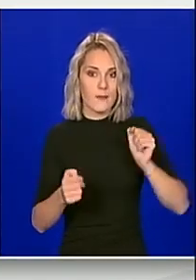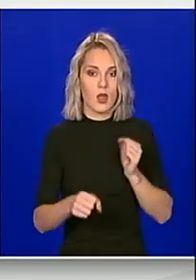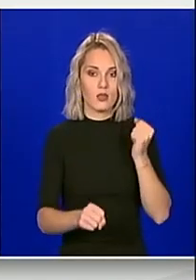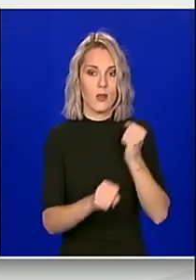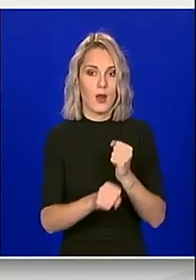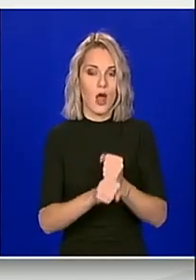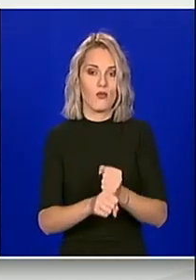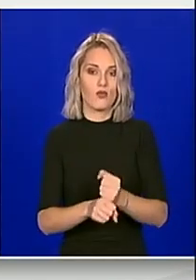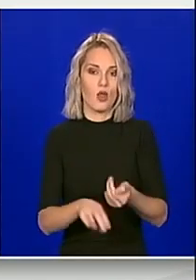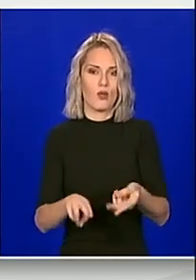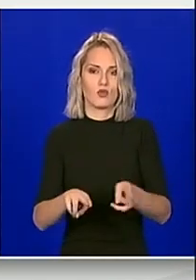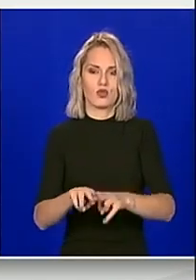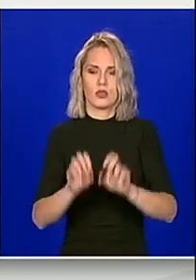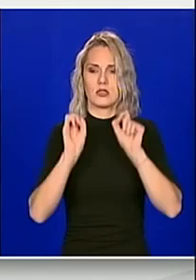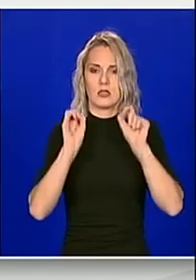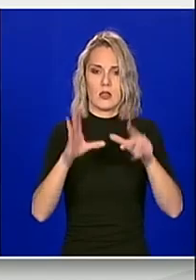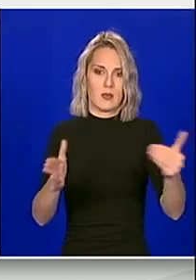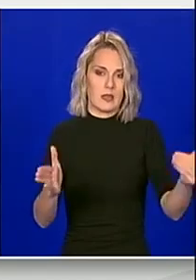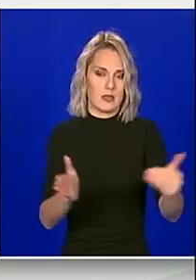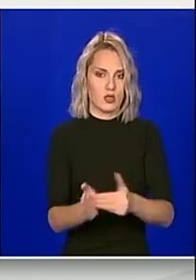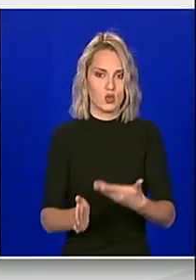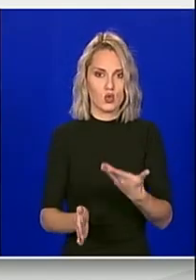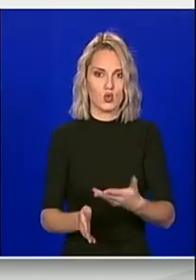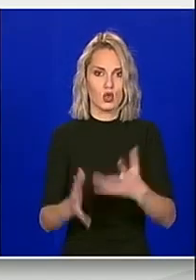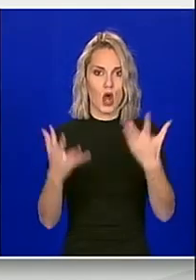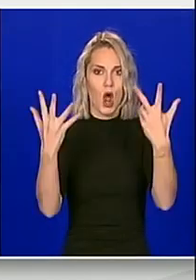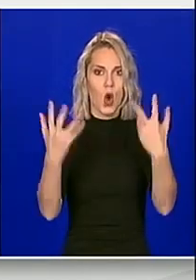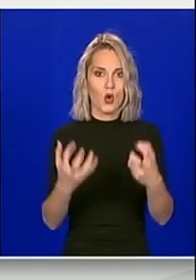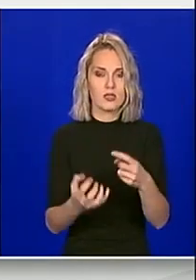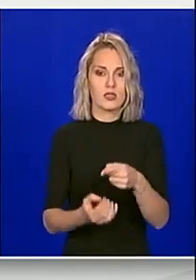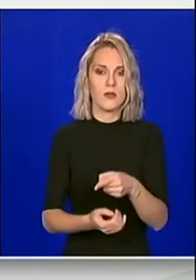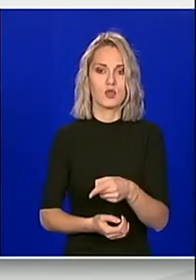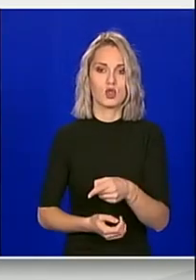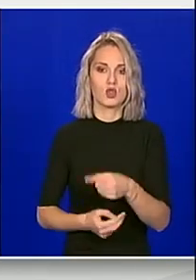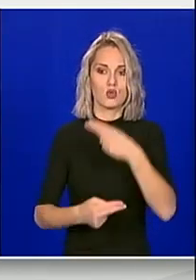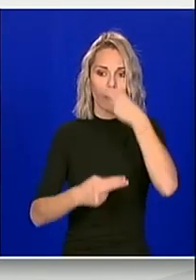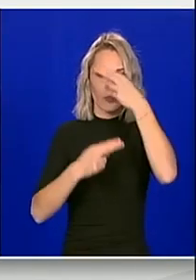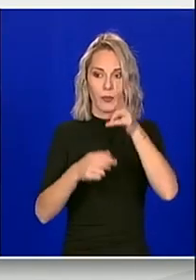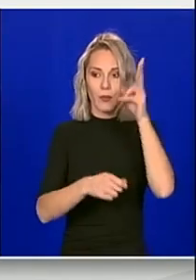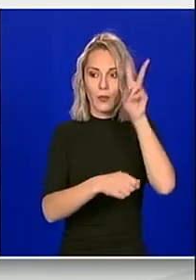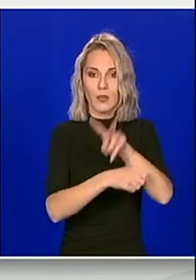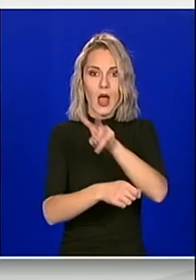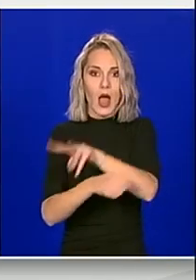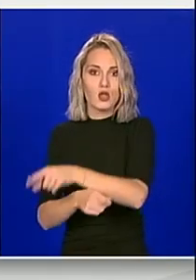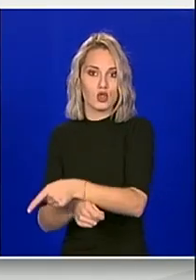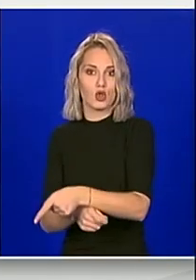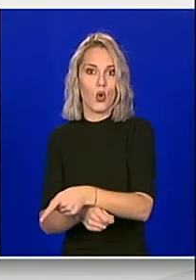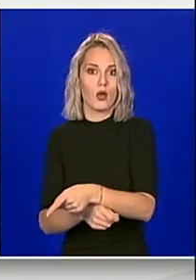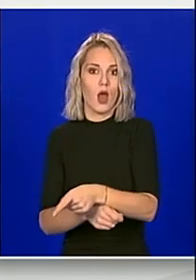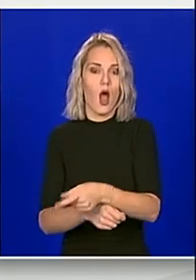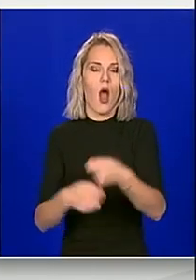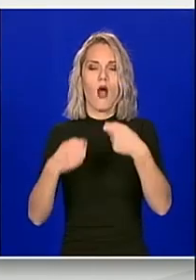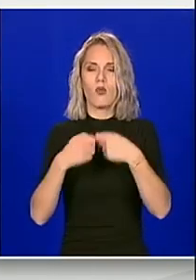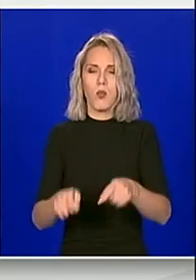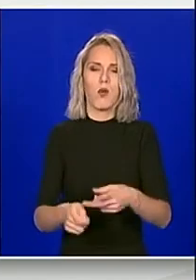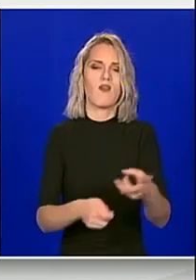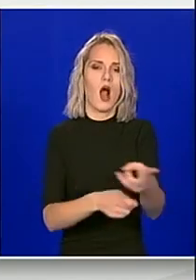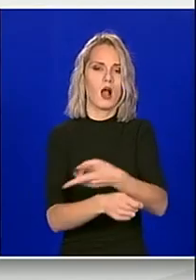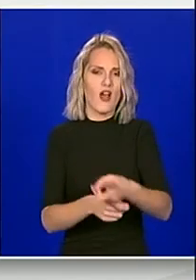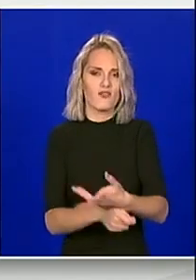više od 17.800 nadzora poslovnih subjekata, klubova drugih